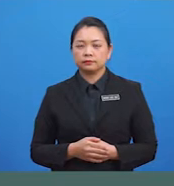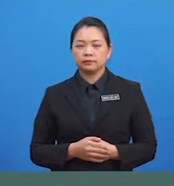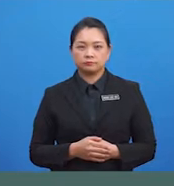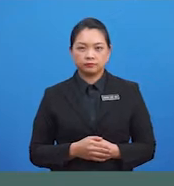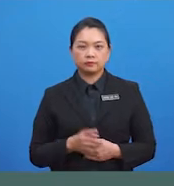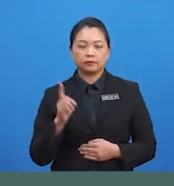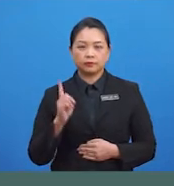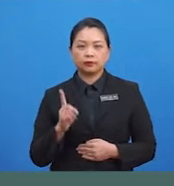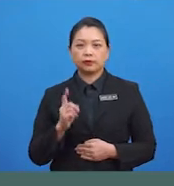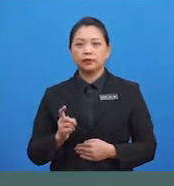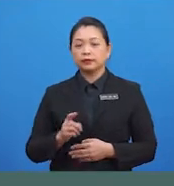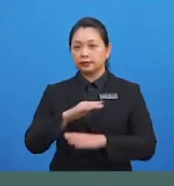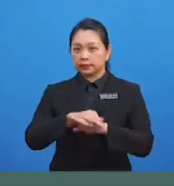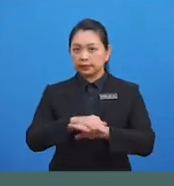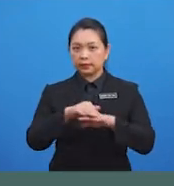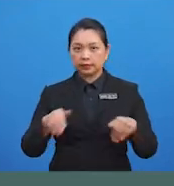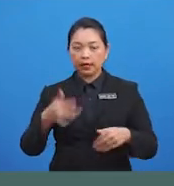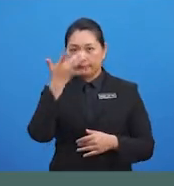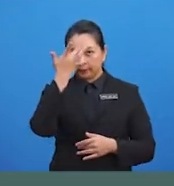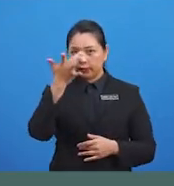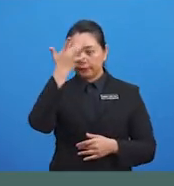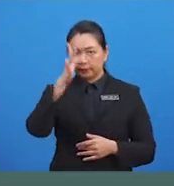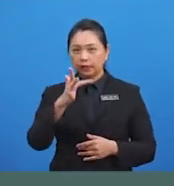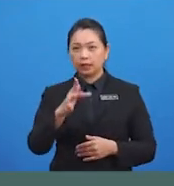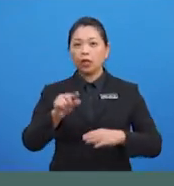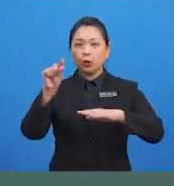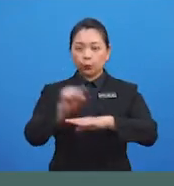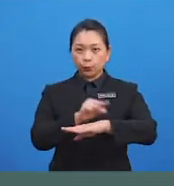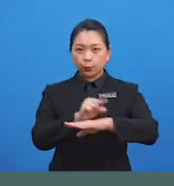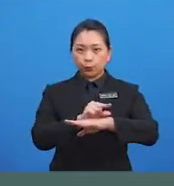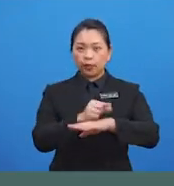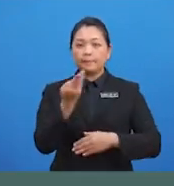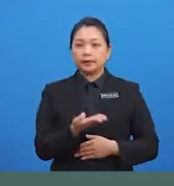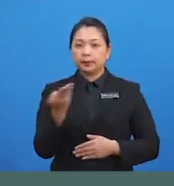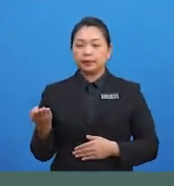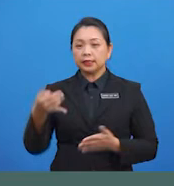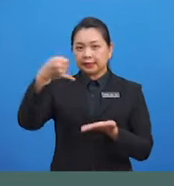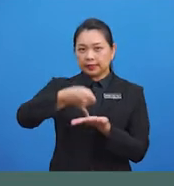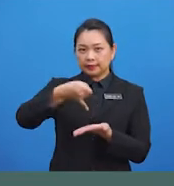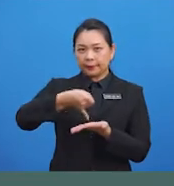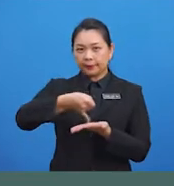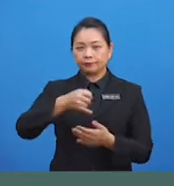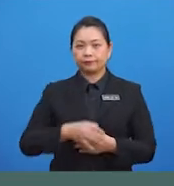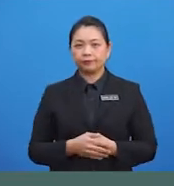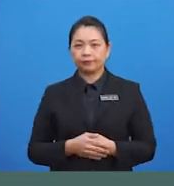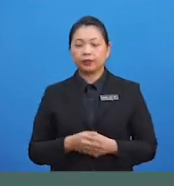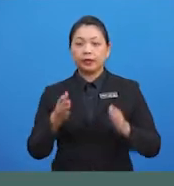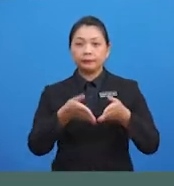Haa, murid-murid, janganlah pandai-pandai gunakan benda-benda tajam